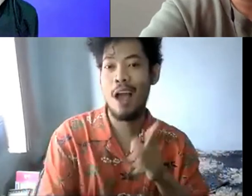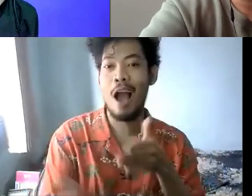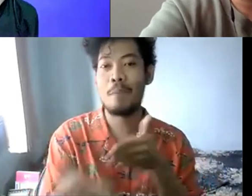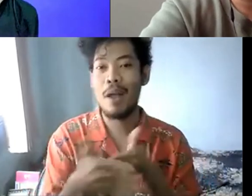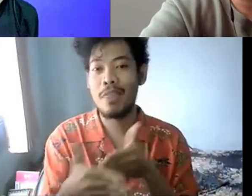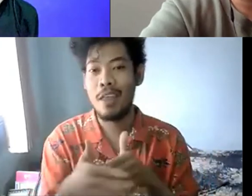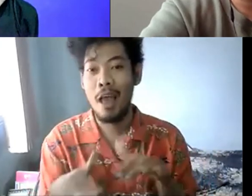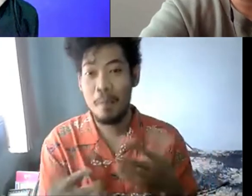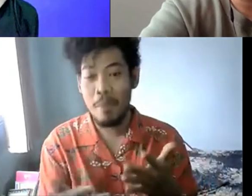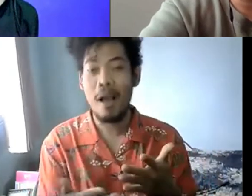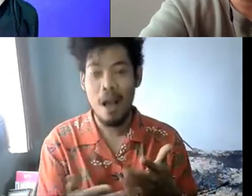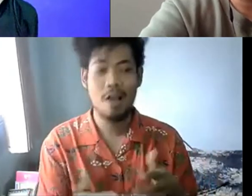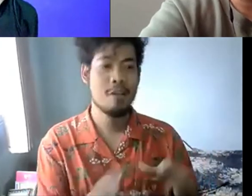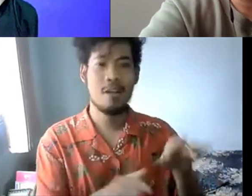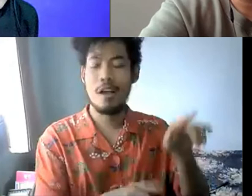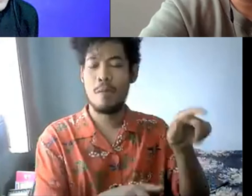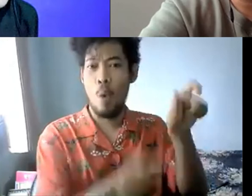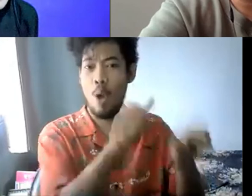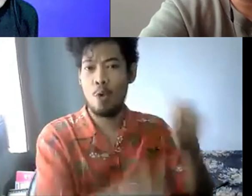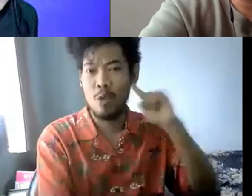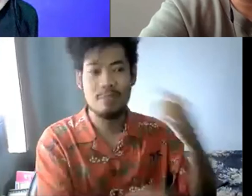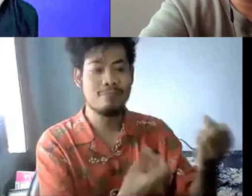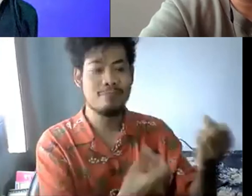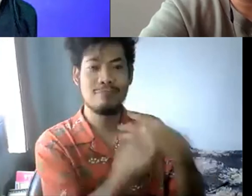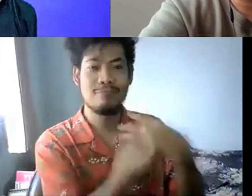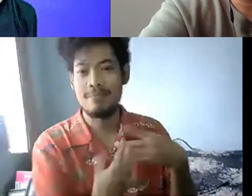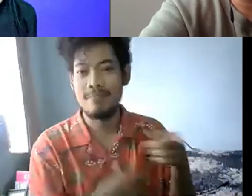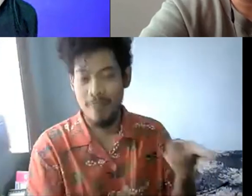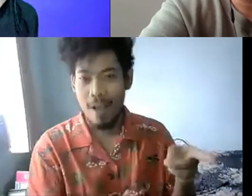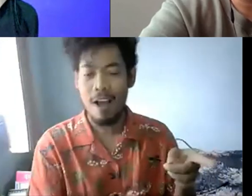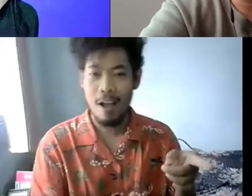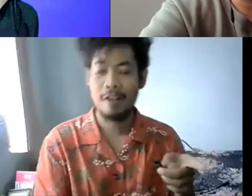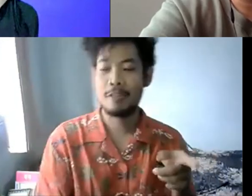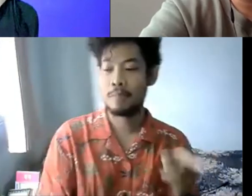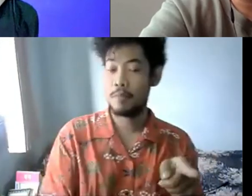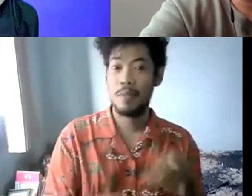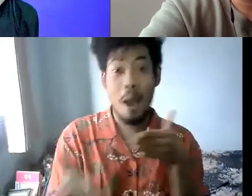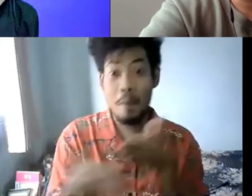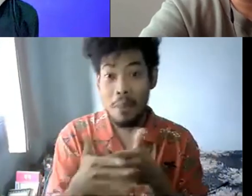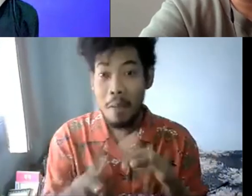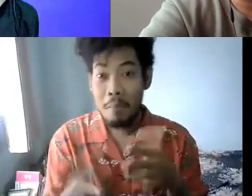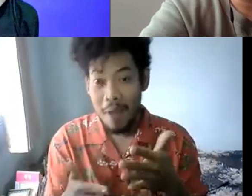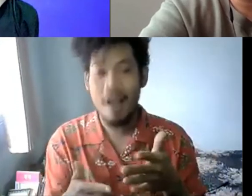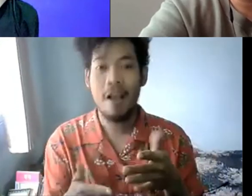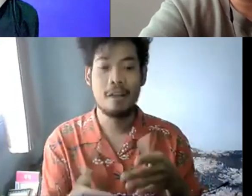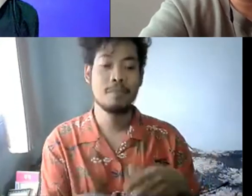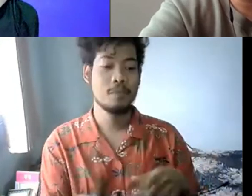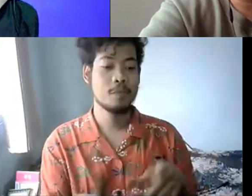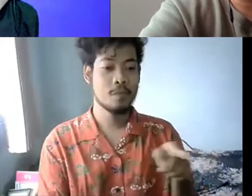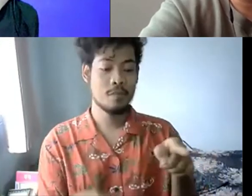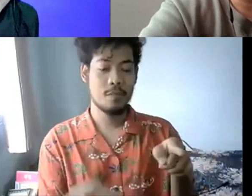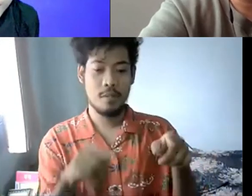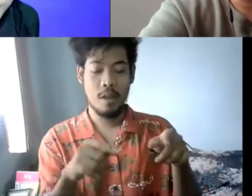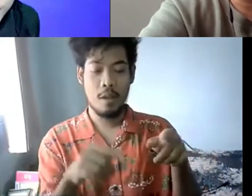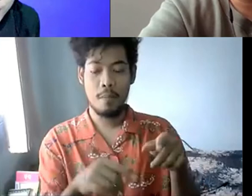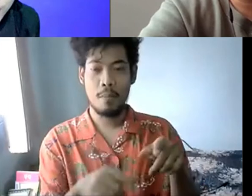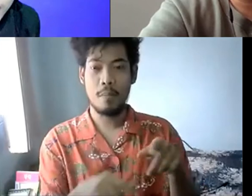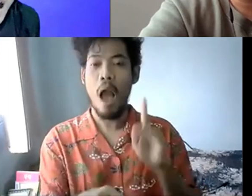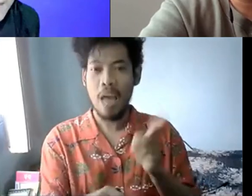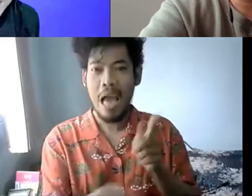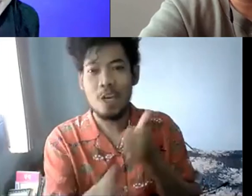Nah, juga masih ada yang lulus seperti itu. Tapi masih ada hambatannya. Yaitu orang-orang Tuli itu